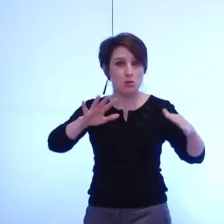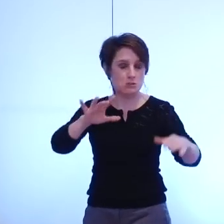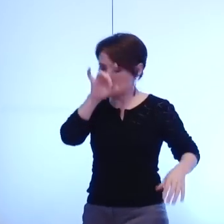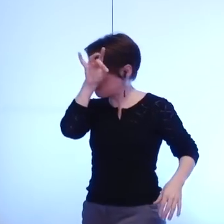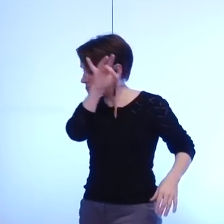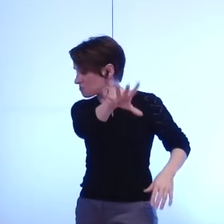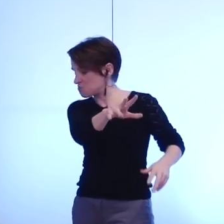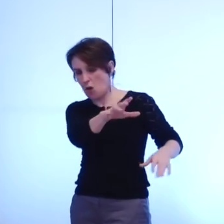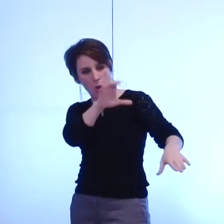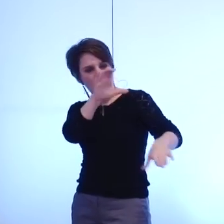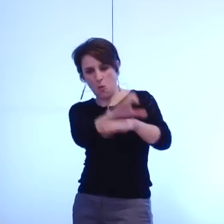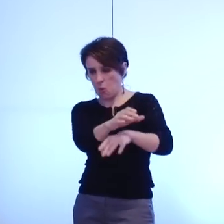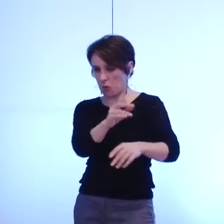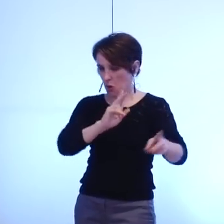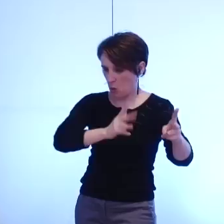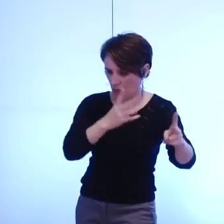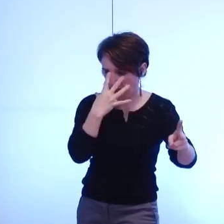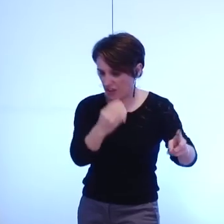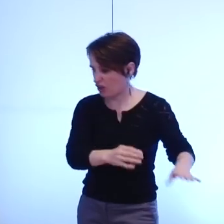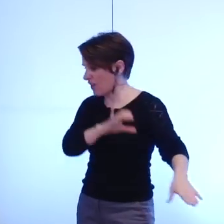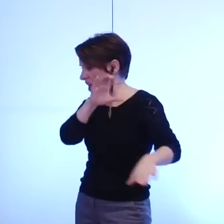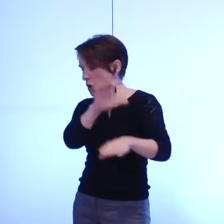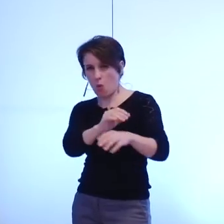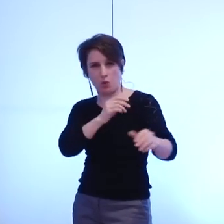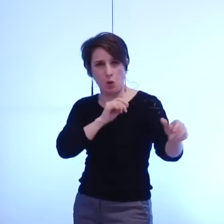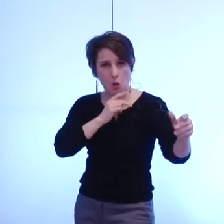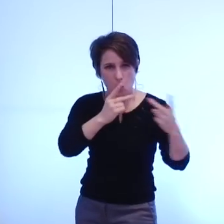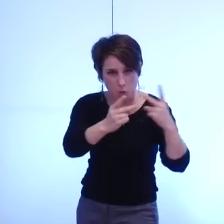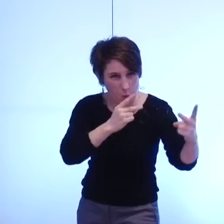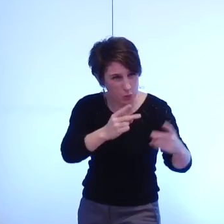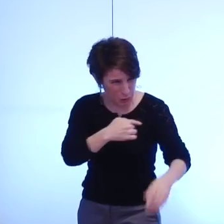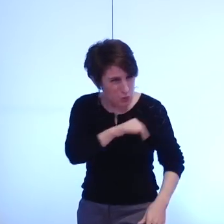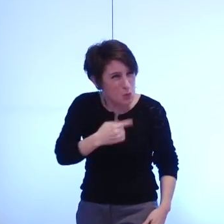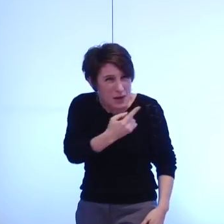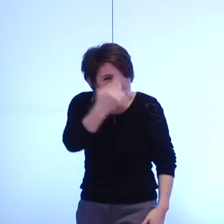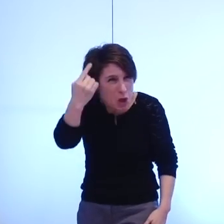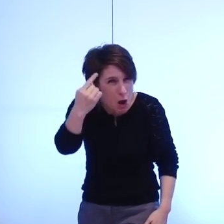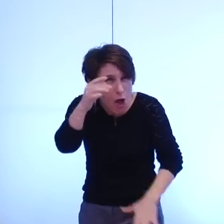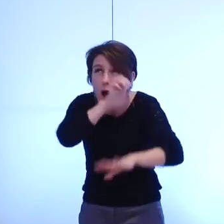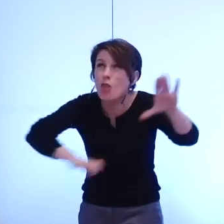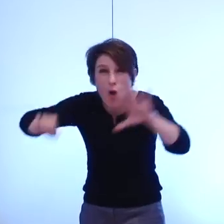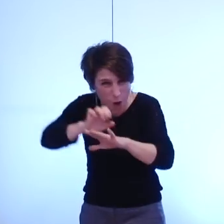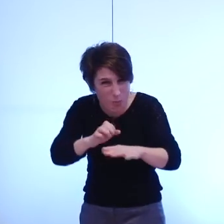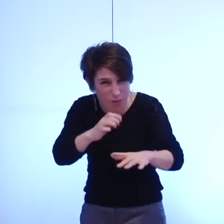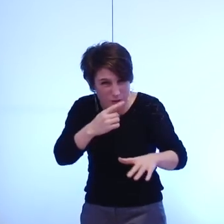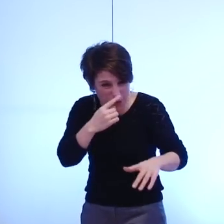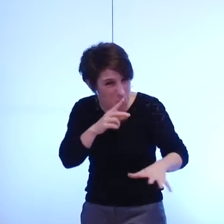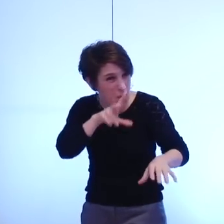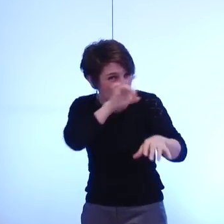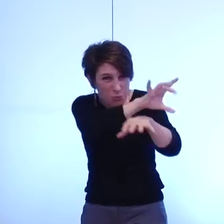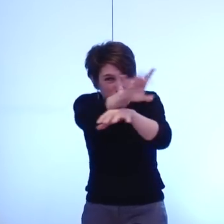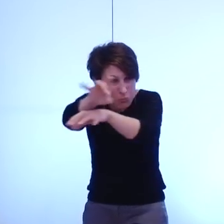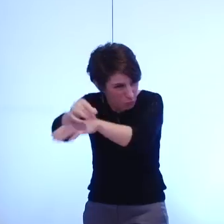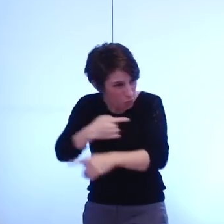ferroviaires et routières et aux pôles de competitivité serions-nous les seuls en Europe à vouloir faire ça ?